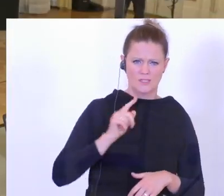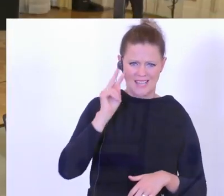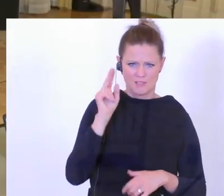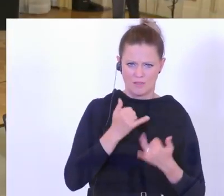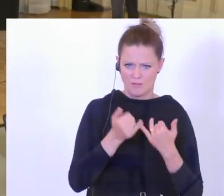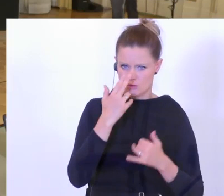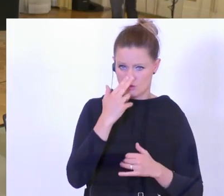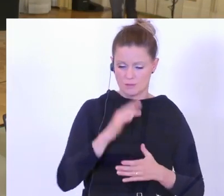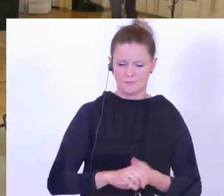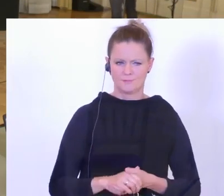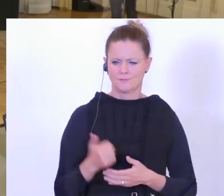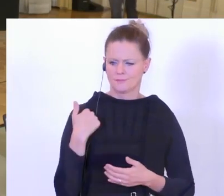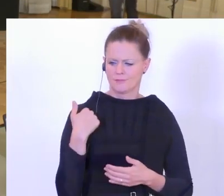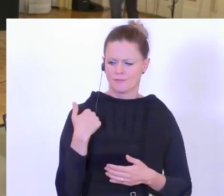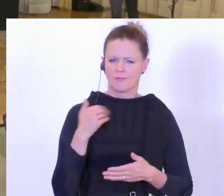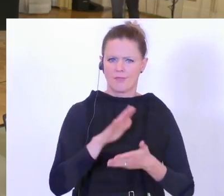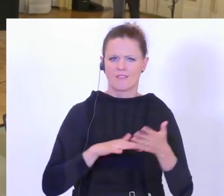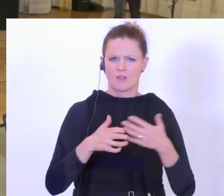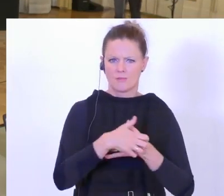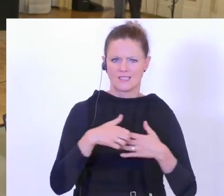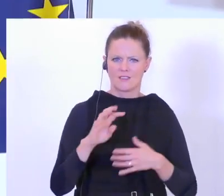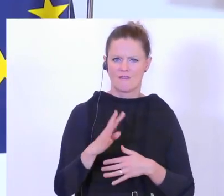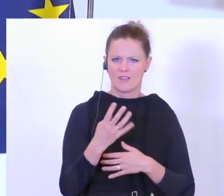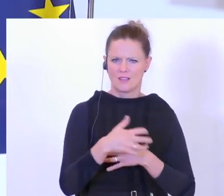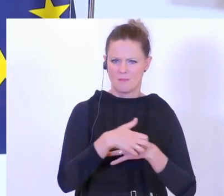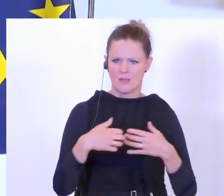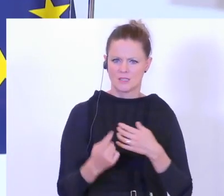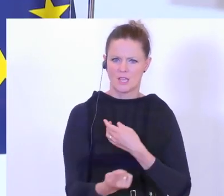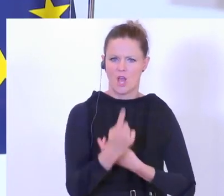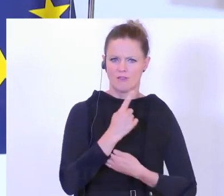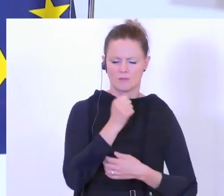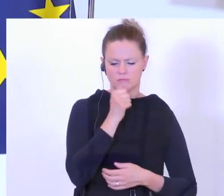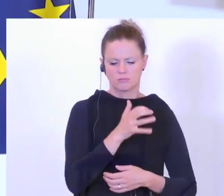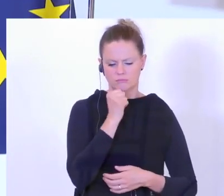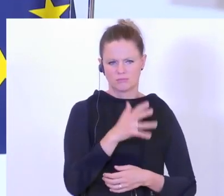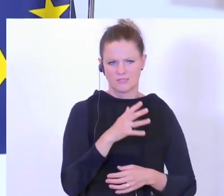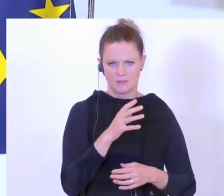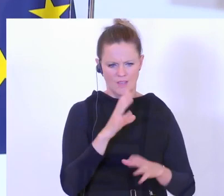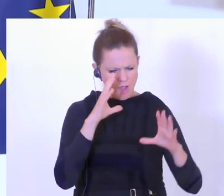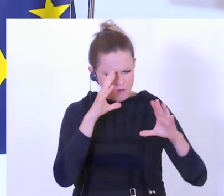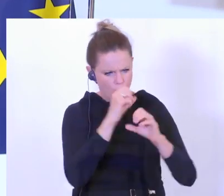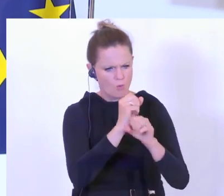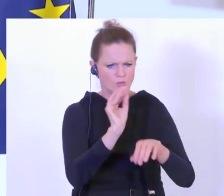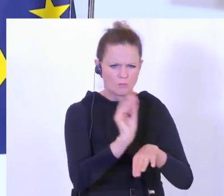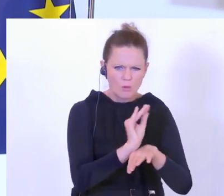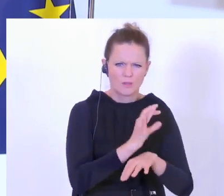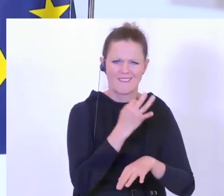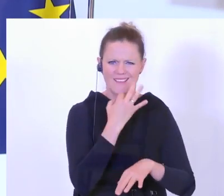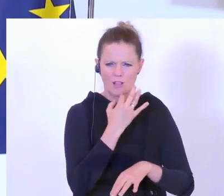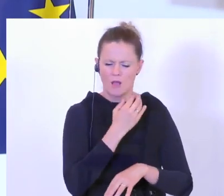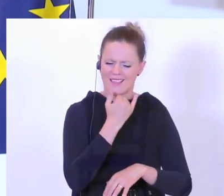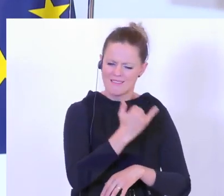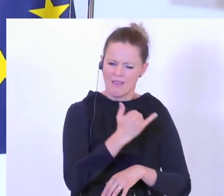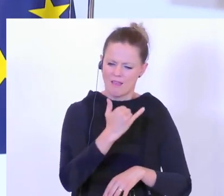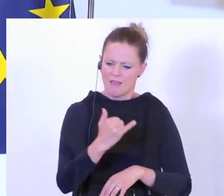Wir haben schon Anfang März, ich glaube, am 4. März von unserem Chef den Auftrag bekommen, Tag für Tag, das genau im Fokus zu haben und genau zu beobachten, jeden Fall.